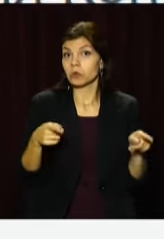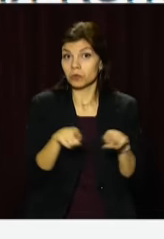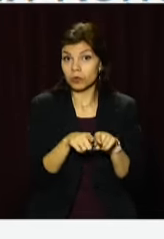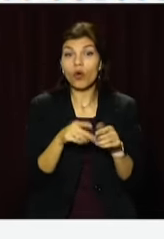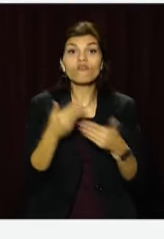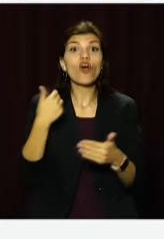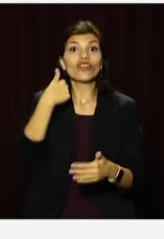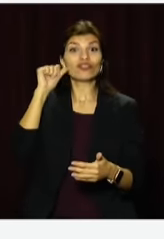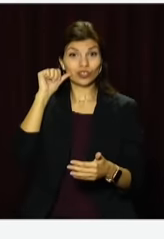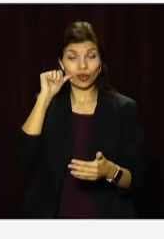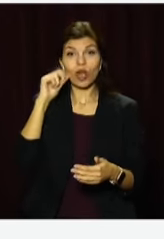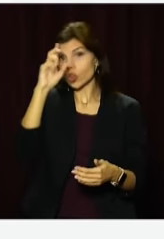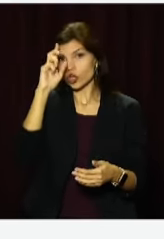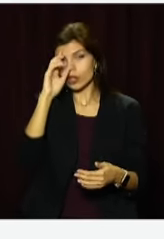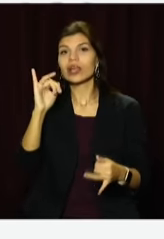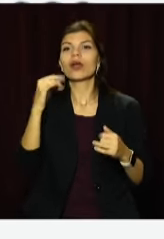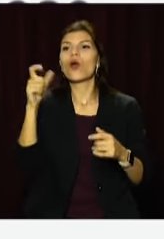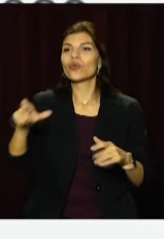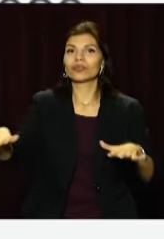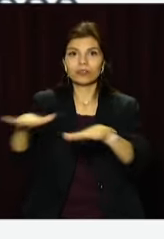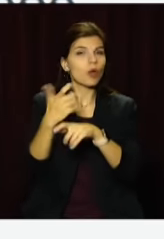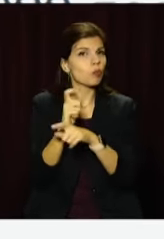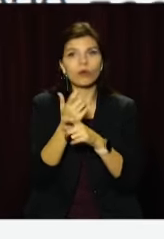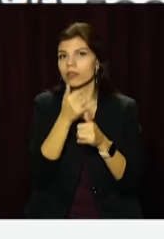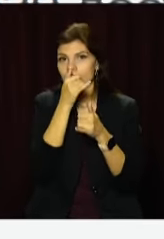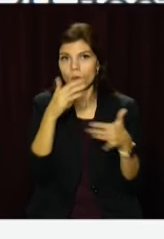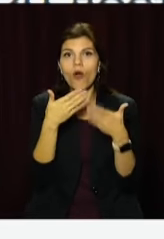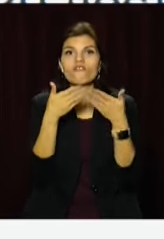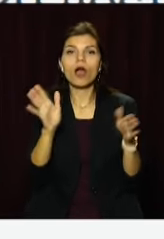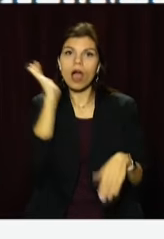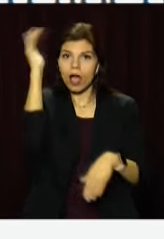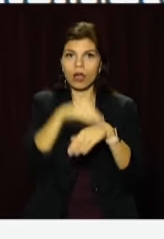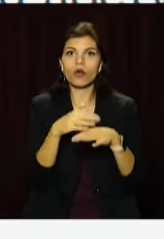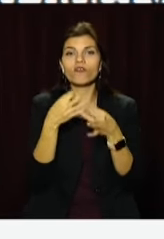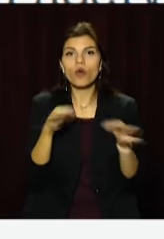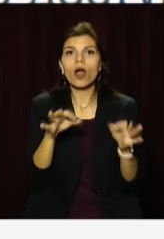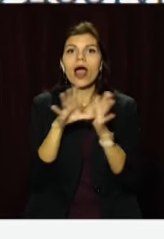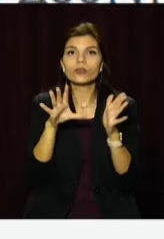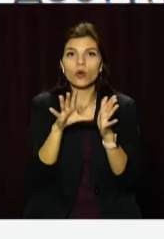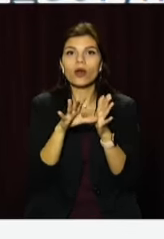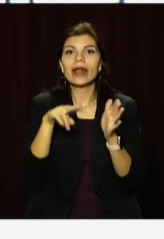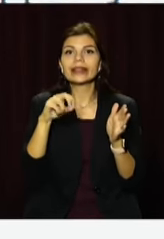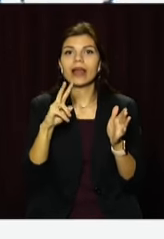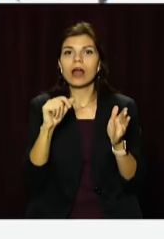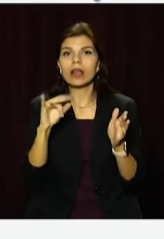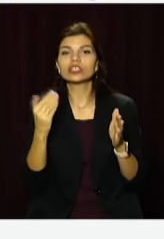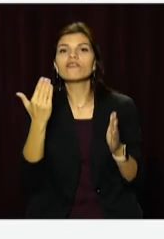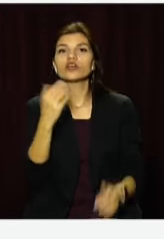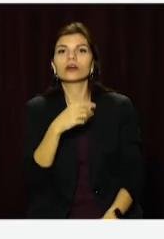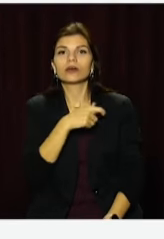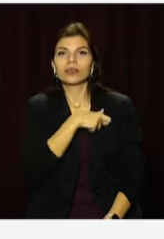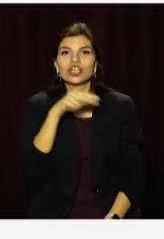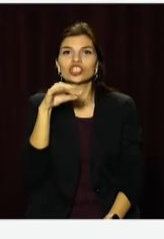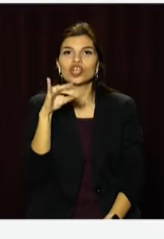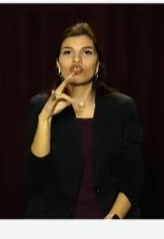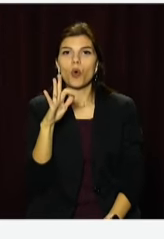від учора державні органи і громадськість більше не мають відкритого цілодобового доступу до електронних декларацій чиновників. А